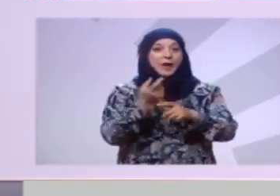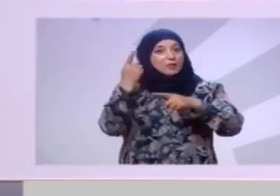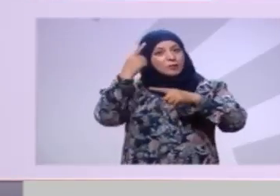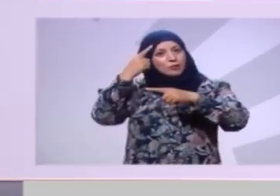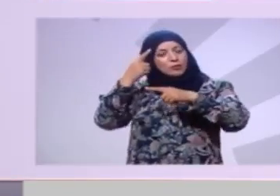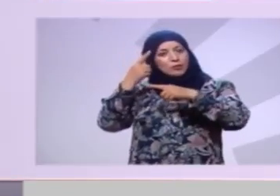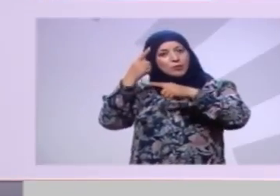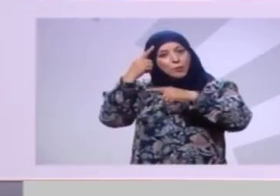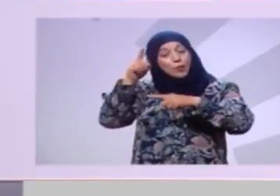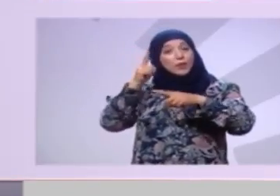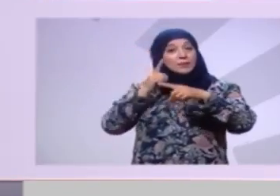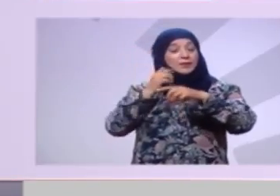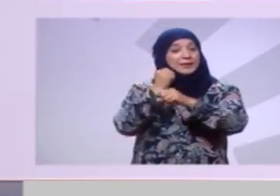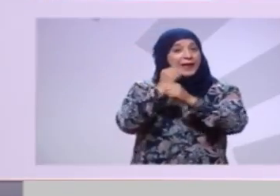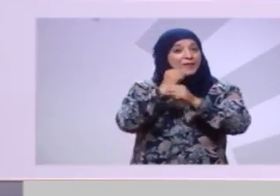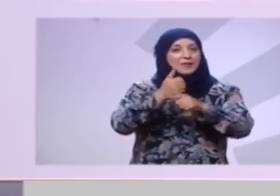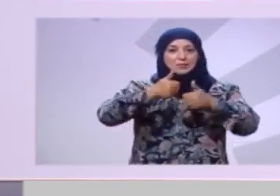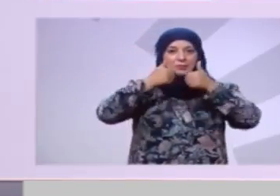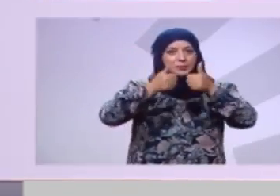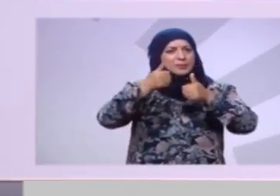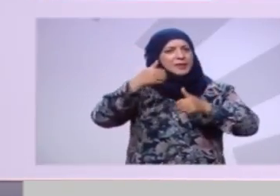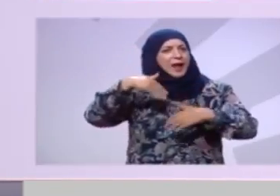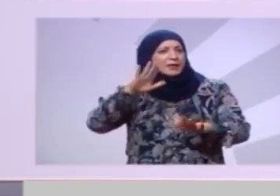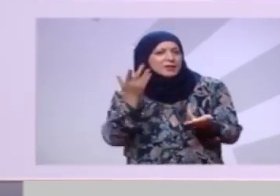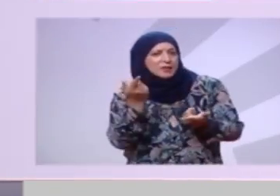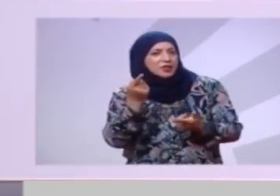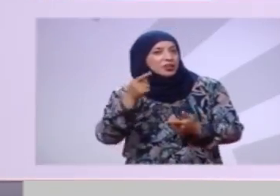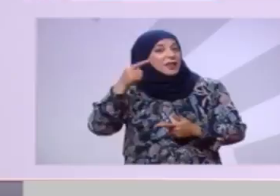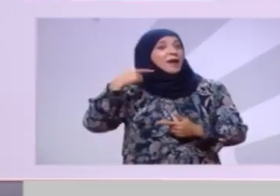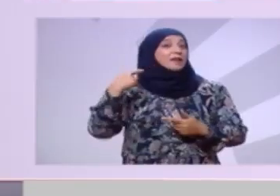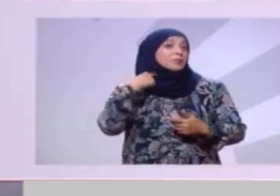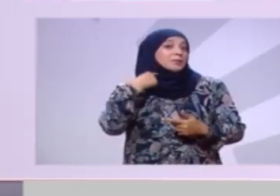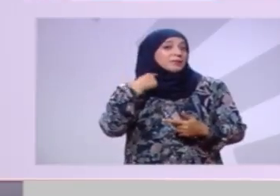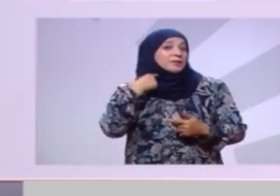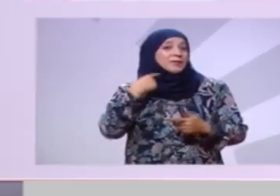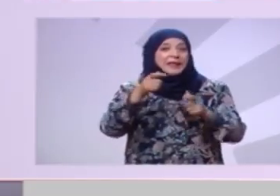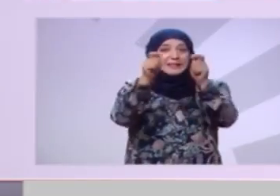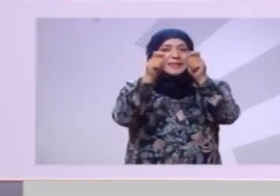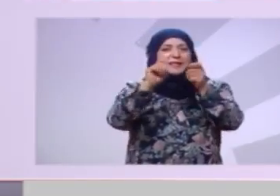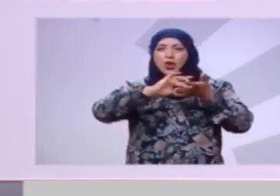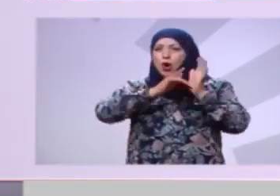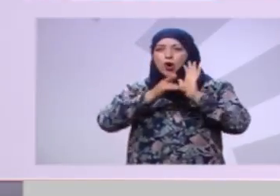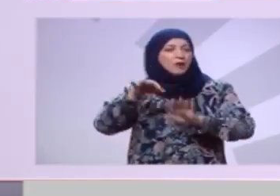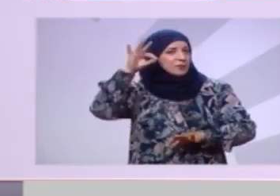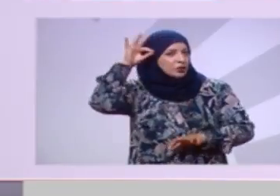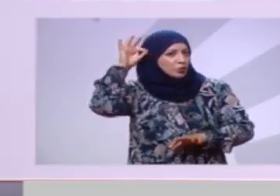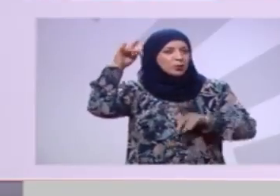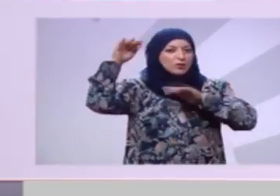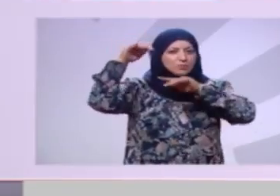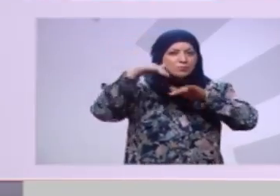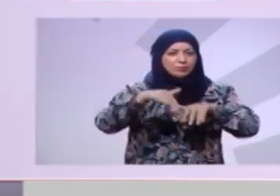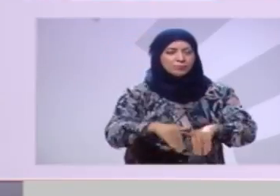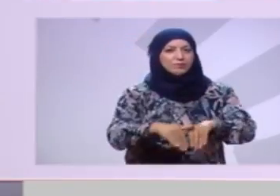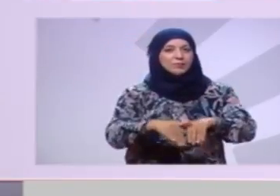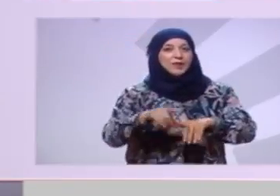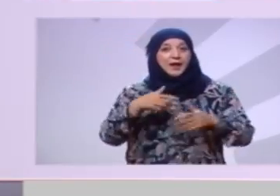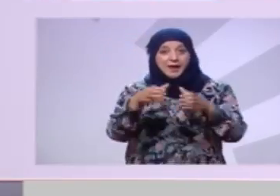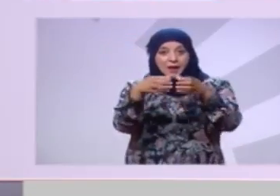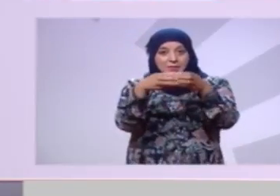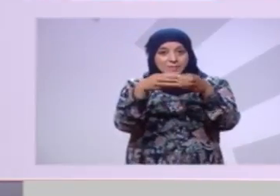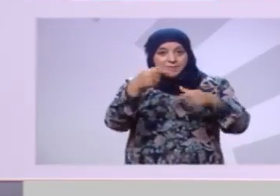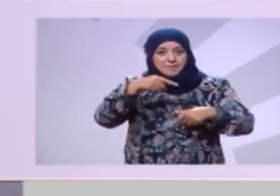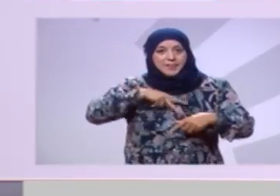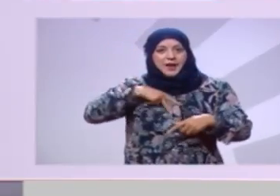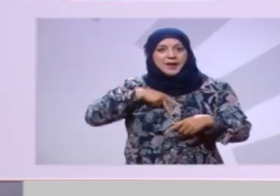والإنجاز بعد الفشل السياسي والأخفاق الحكمي التي تعيش فيه بلادنا الحركة متاعنا تطمح إلى